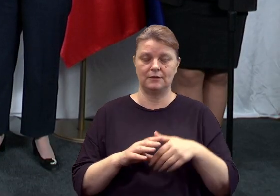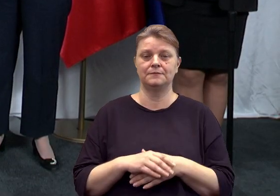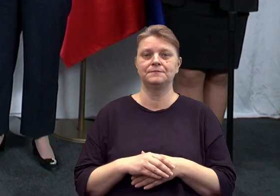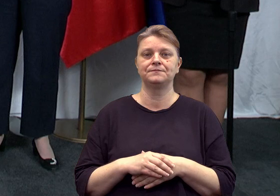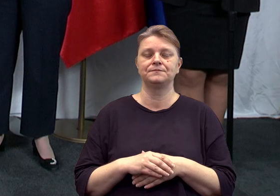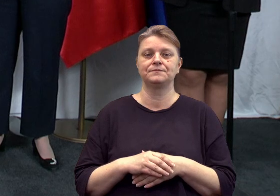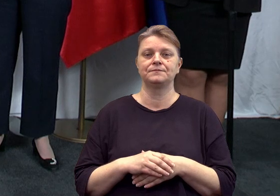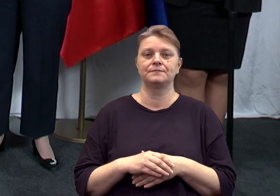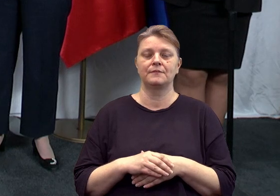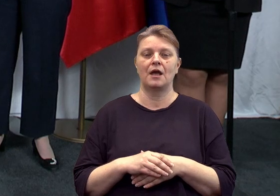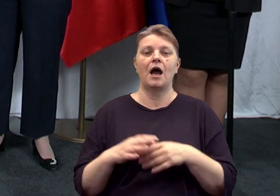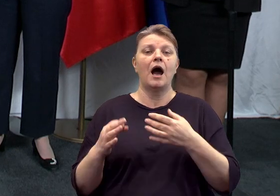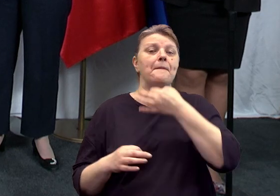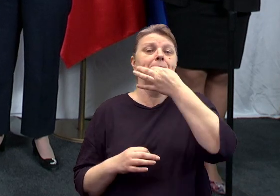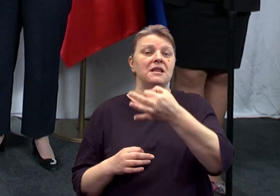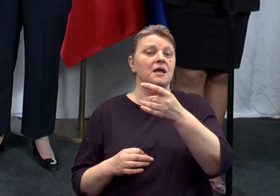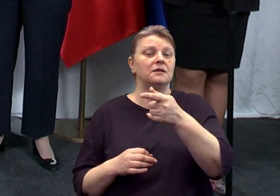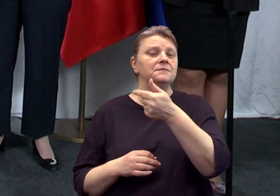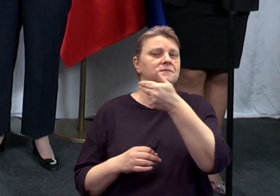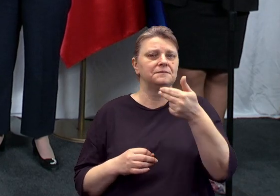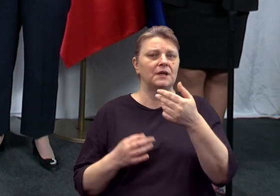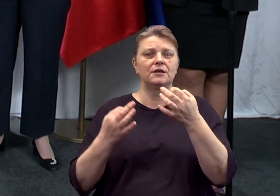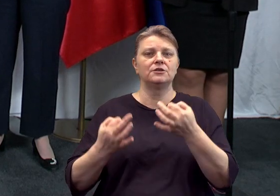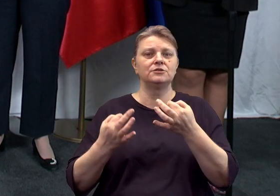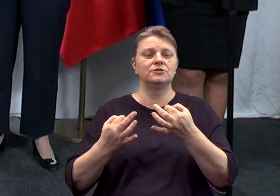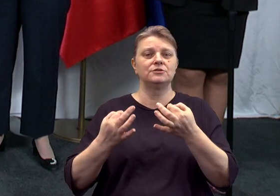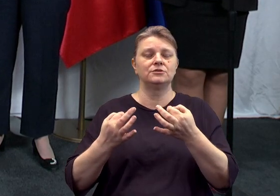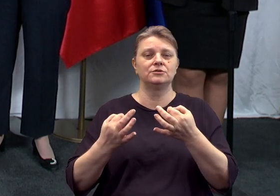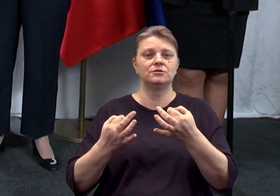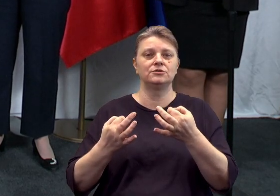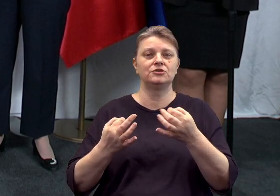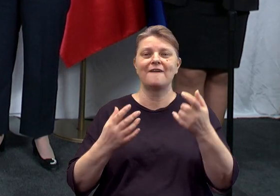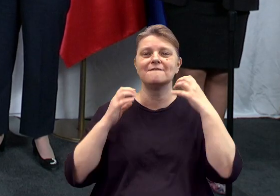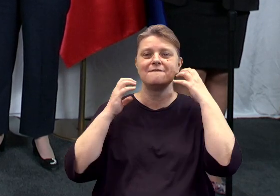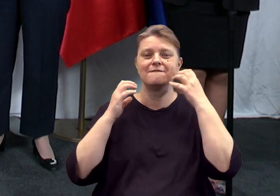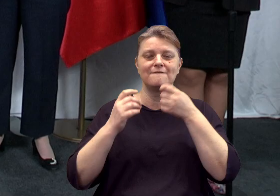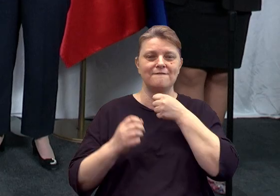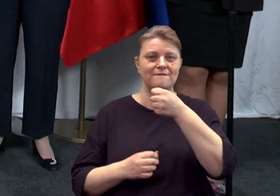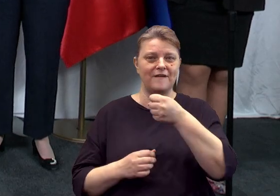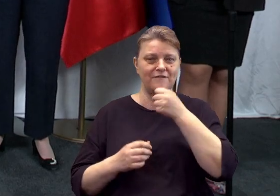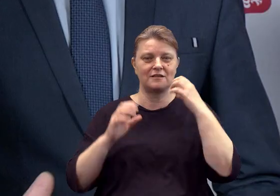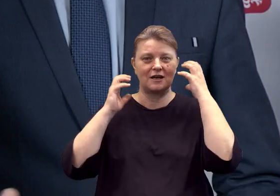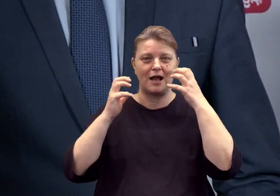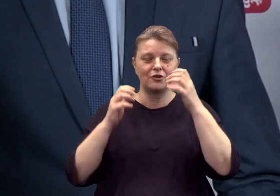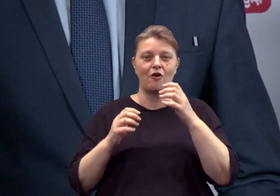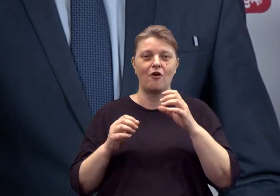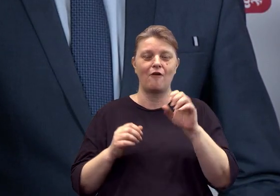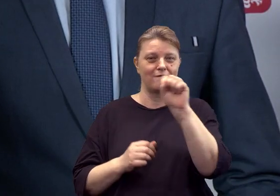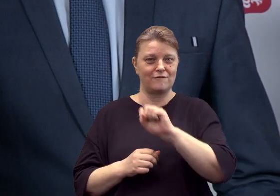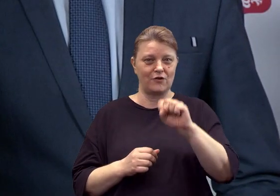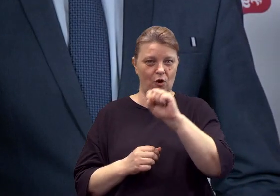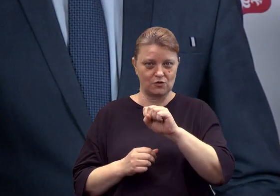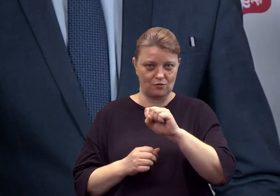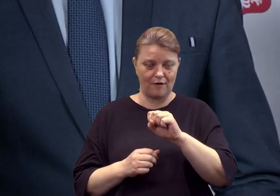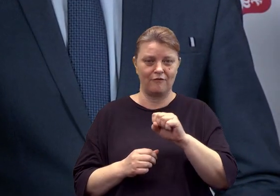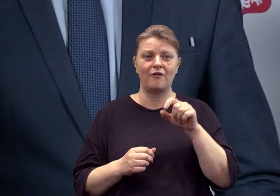Jeśli chodzi natomiast o pytanie dotyczące dzisiejszego wywiadu w Radiu Wrocław, szanowni państwo, o tym